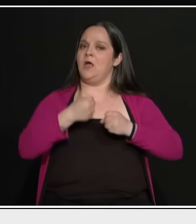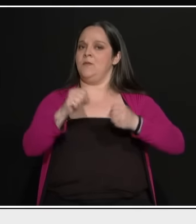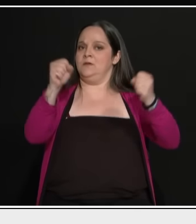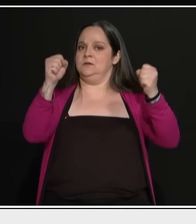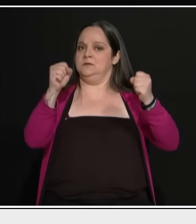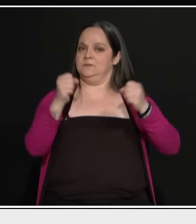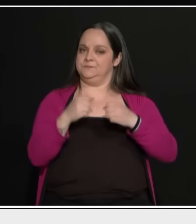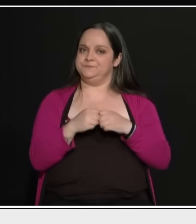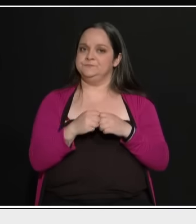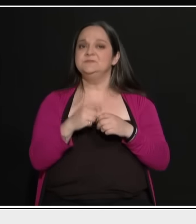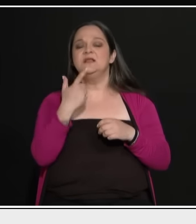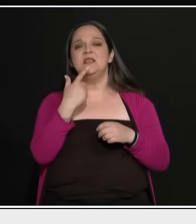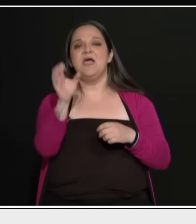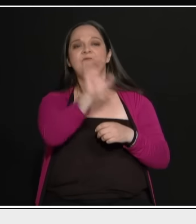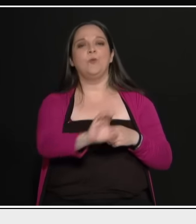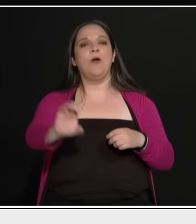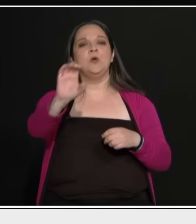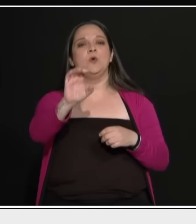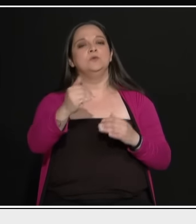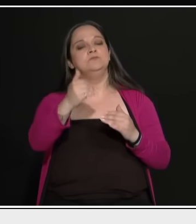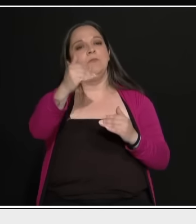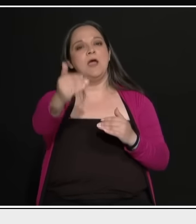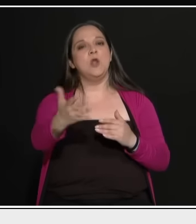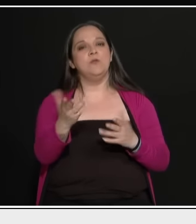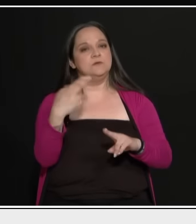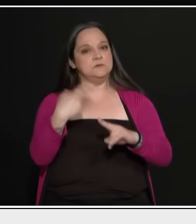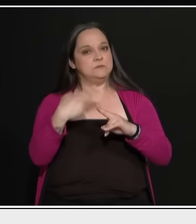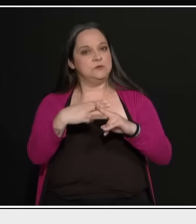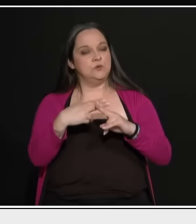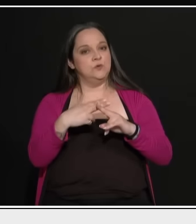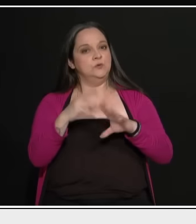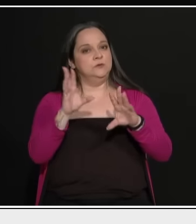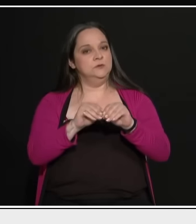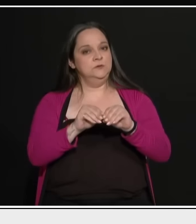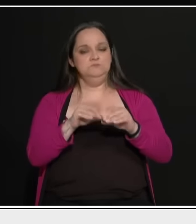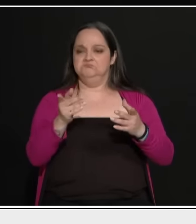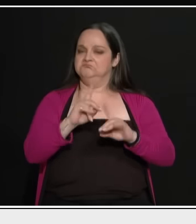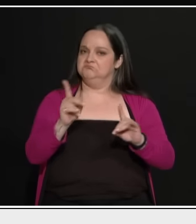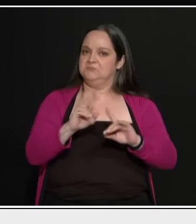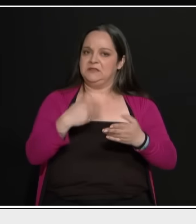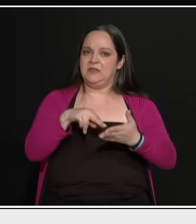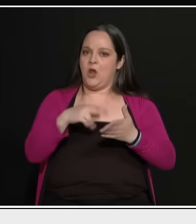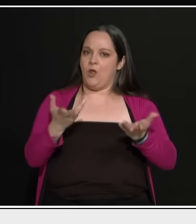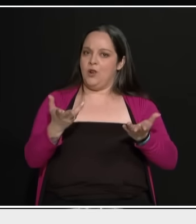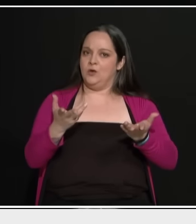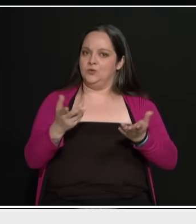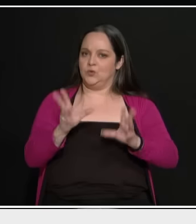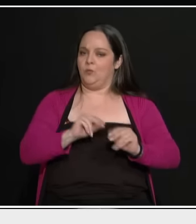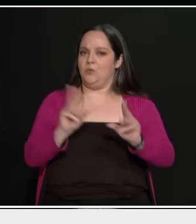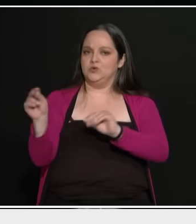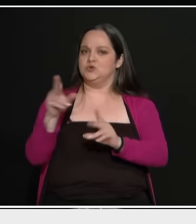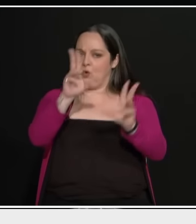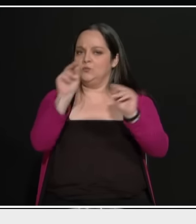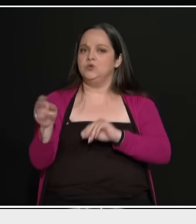προοπτικοί δεν θεωρείτε ότι είναι ένα κομμάτι το οποίο μπορεί να παίξει ρόλο στο να συνεχίσει το μυαλό σου. Όσο ρόλο παίζει και στην Τουρκία.